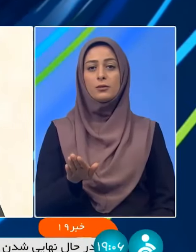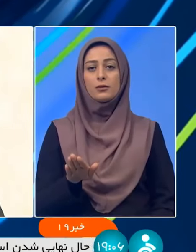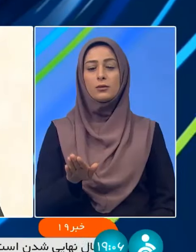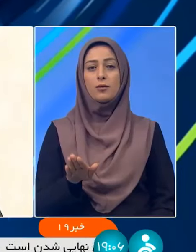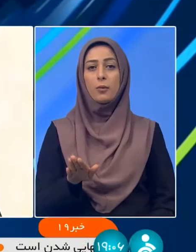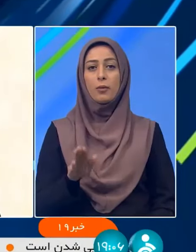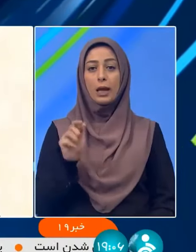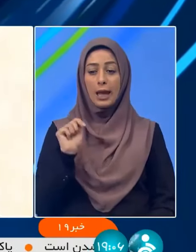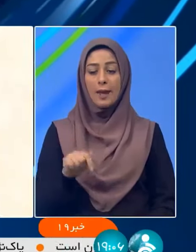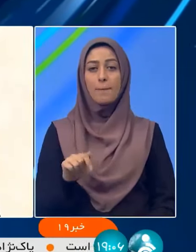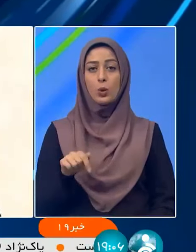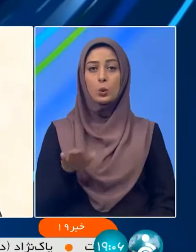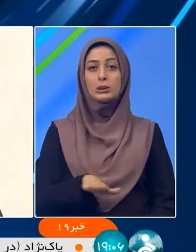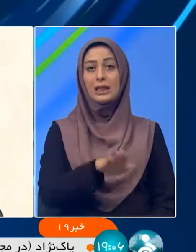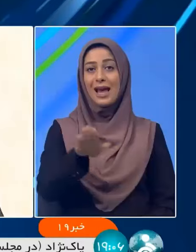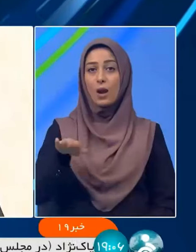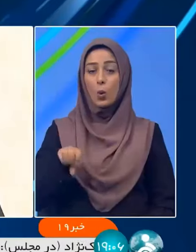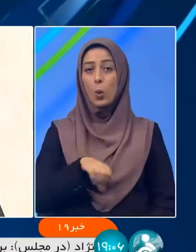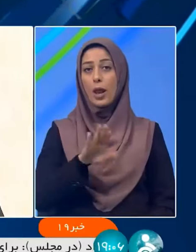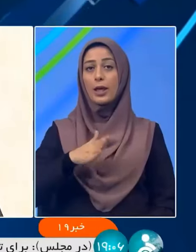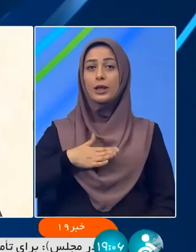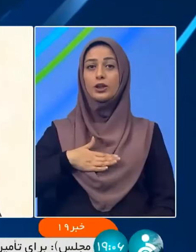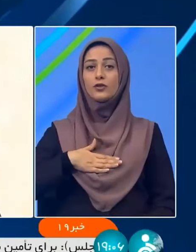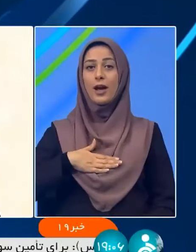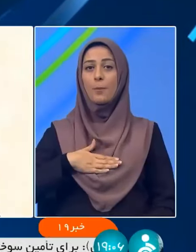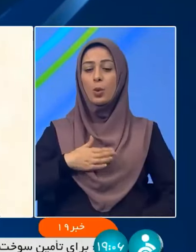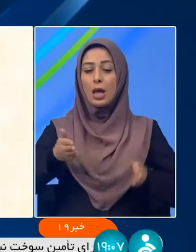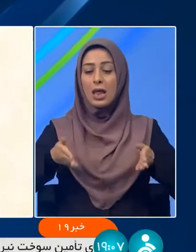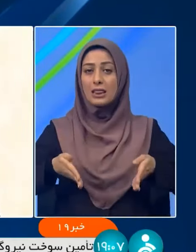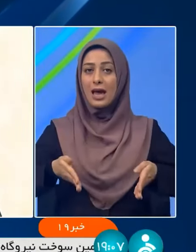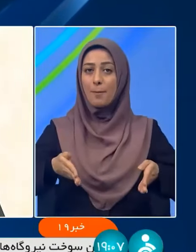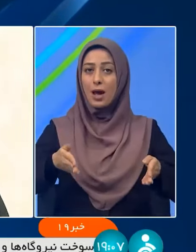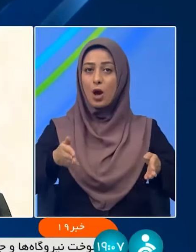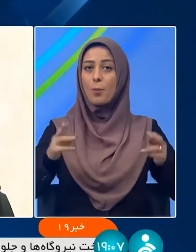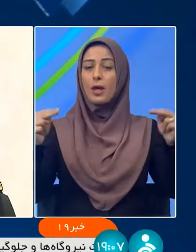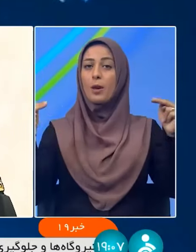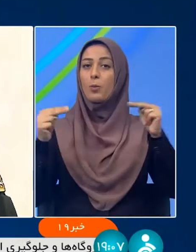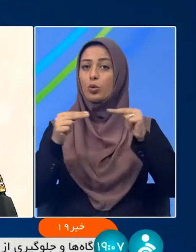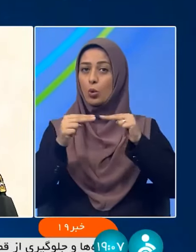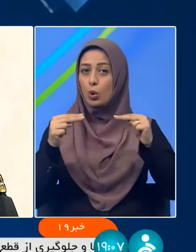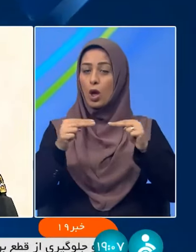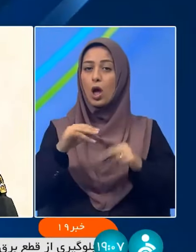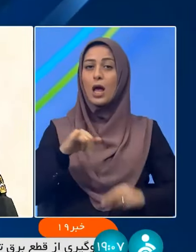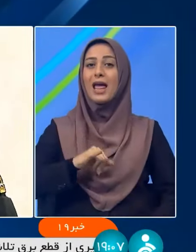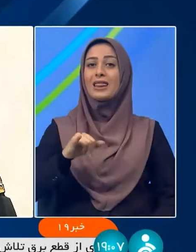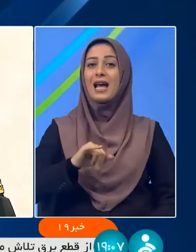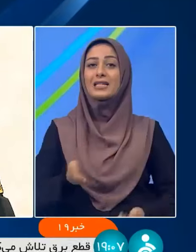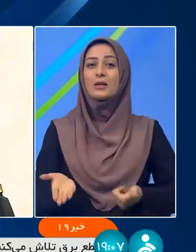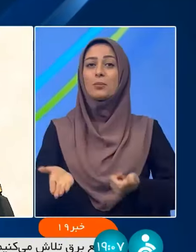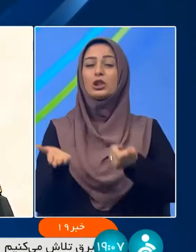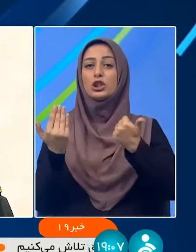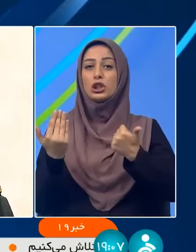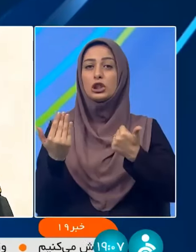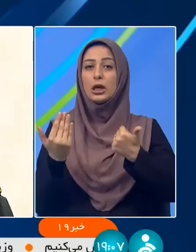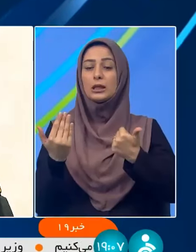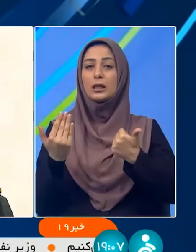امروز در کل کشور در معاور شهری و در جاده ها بالغ بر 6 هزار سامانه